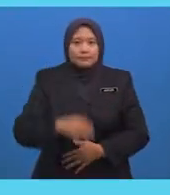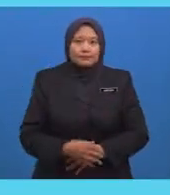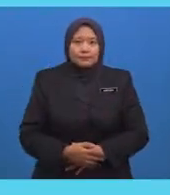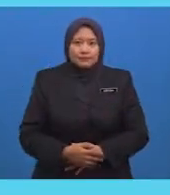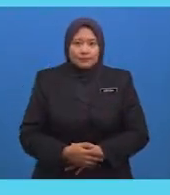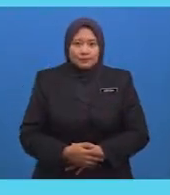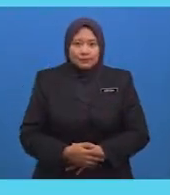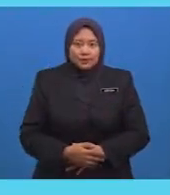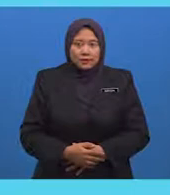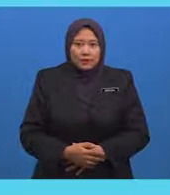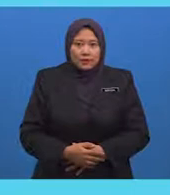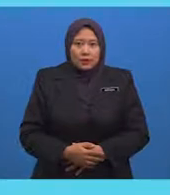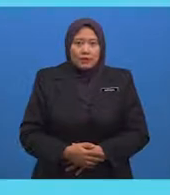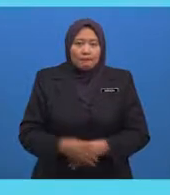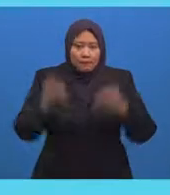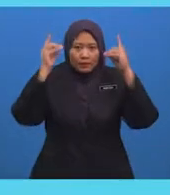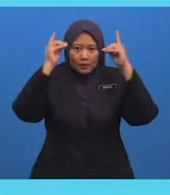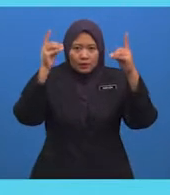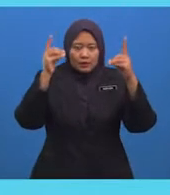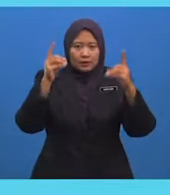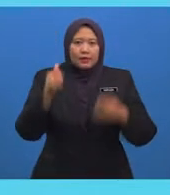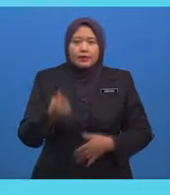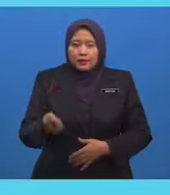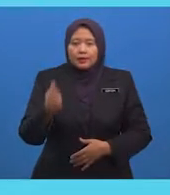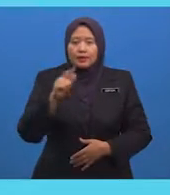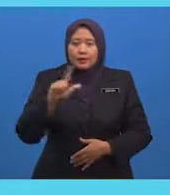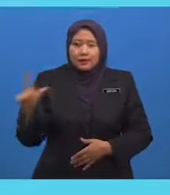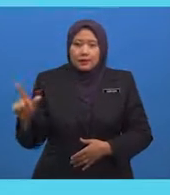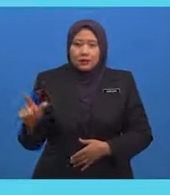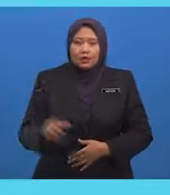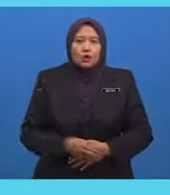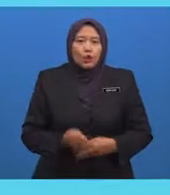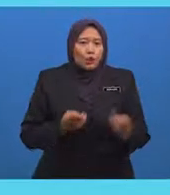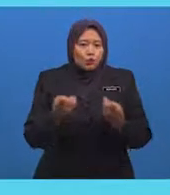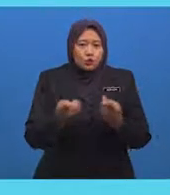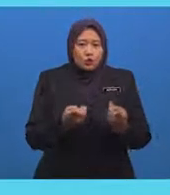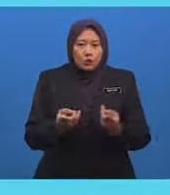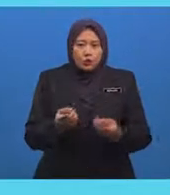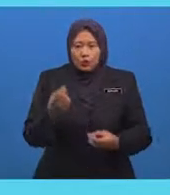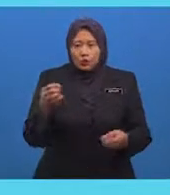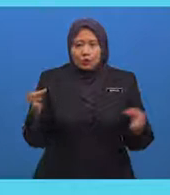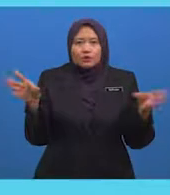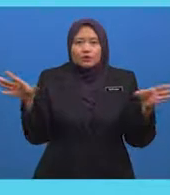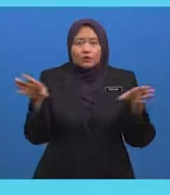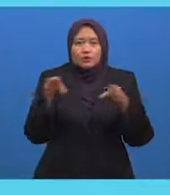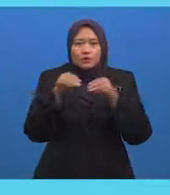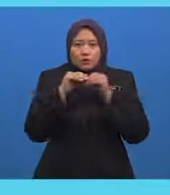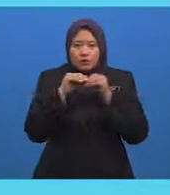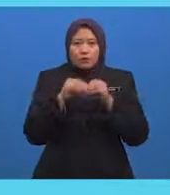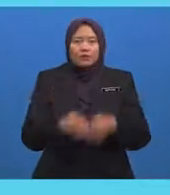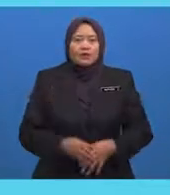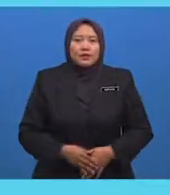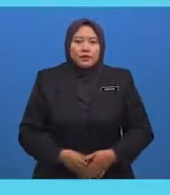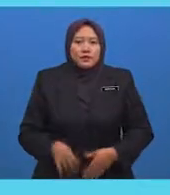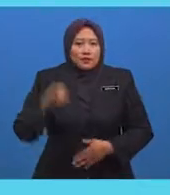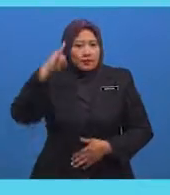Pendidikan ialah usaha menyerapkan ilmu pengetahuan Sama ada secara teori ataupun